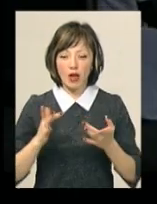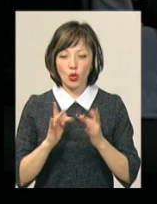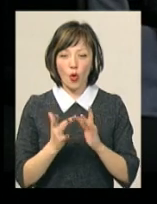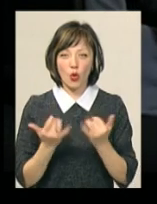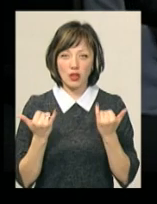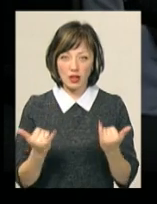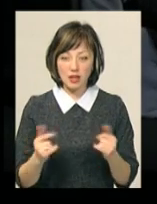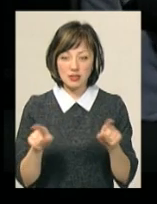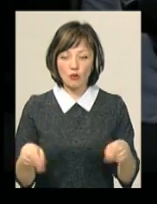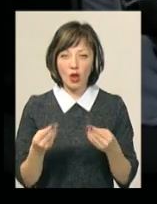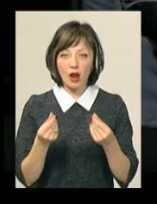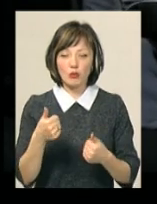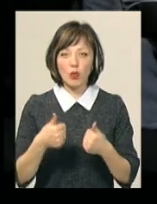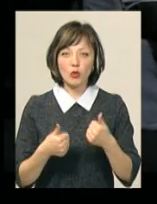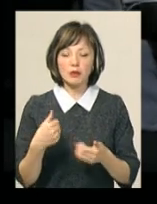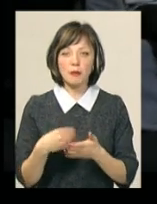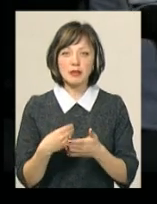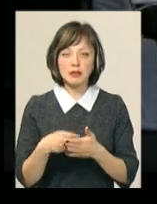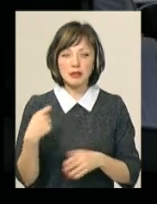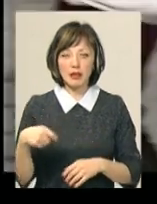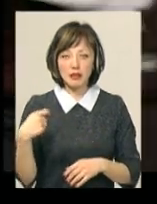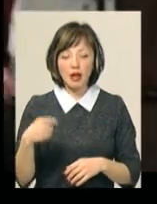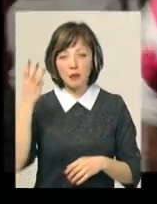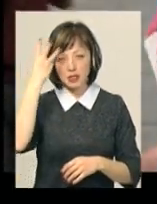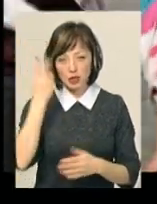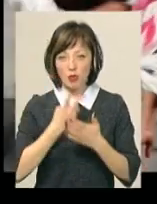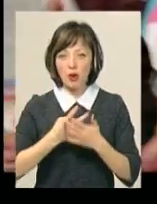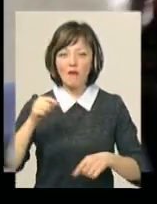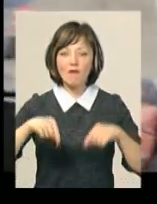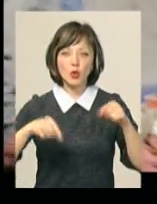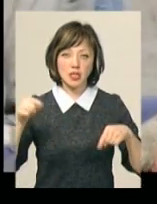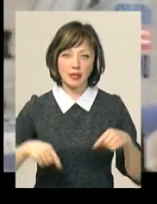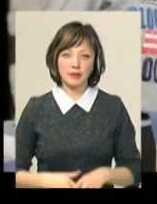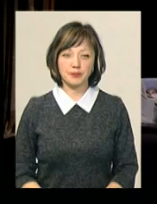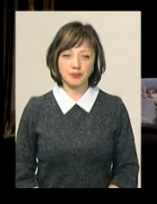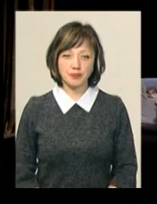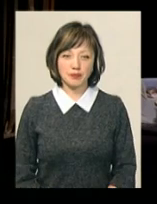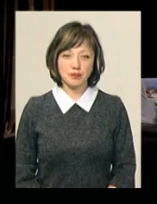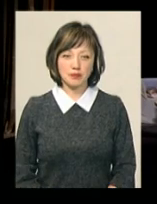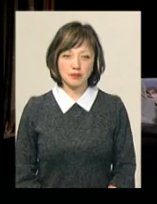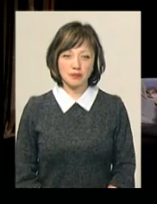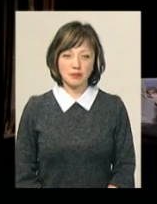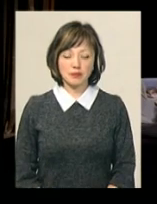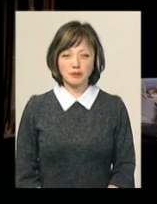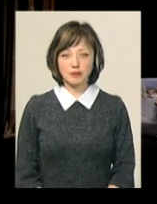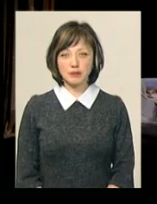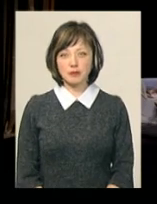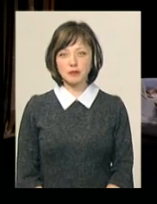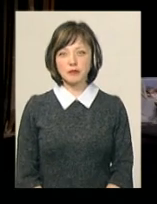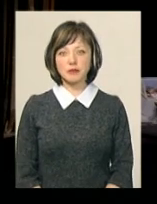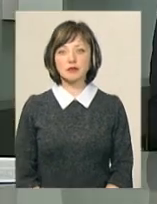-Голливата створює за грантові кошти президента, хмельничани зможуть побачити восени. Тетяна Ворожцова, Віктор Кривий, новини Поділля, Центр.